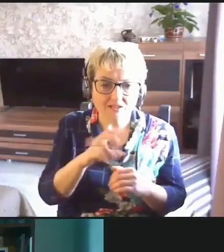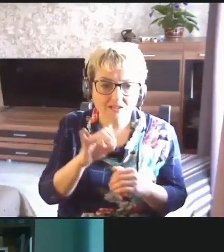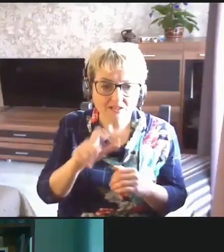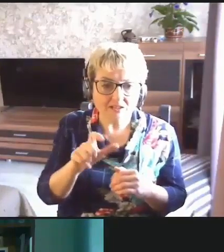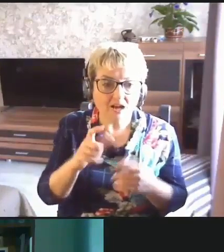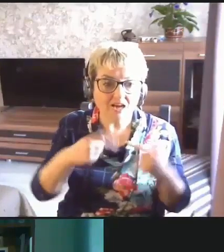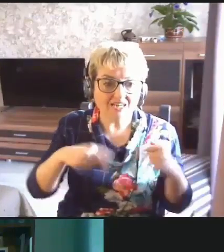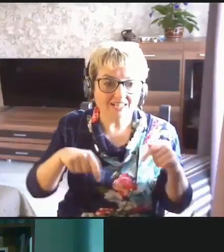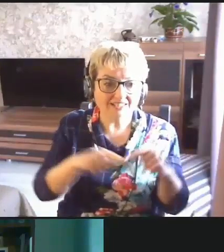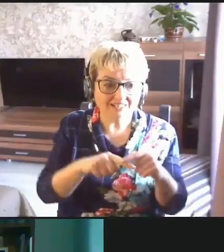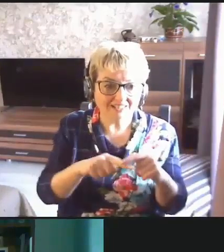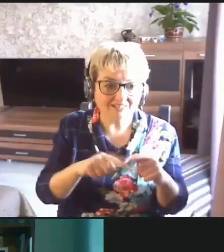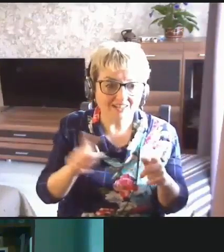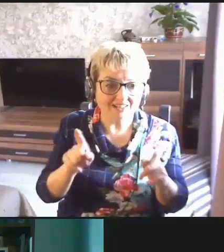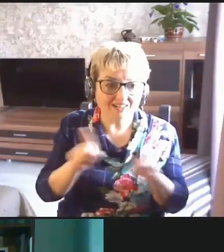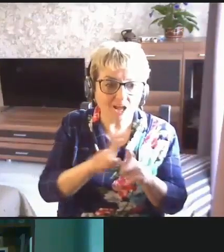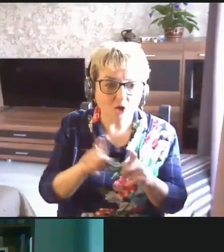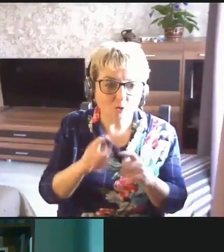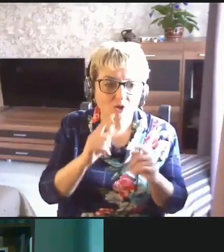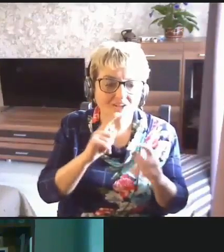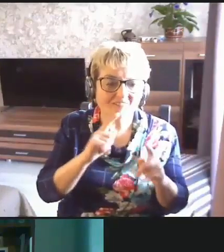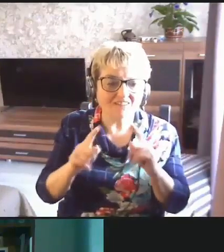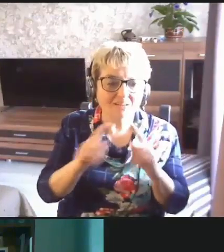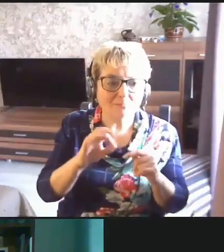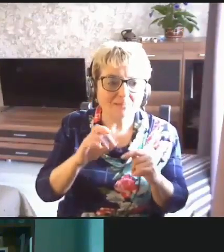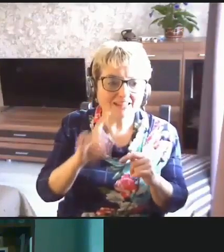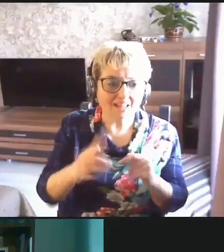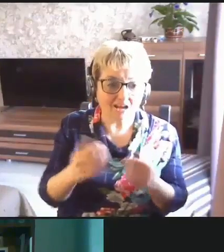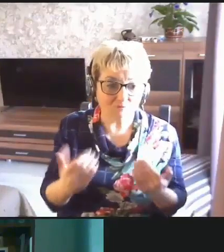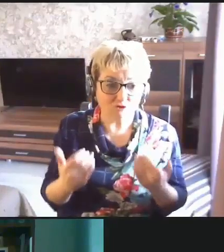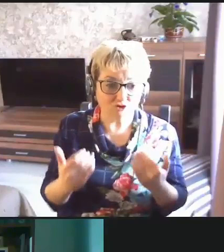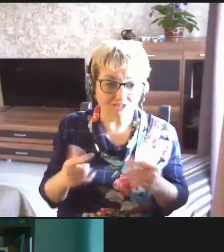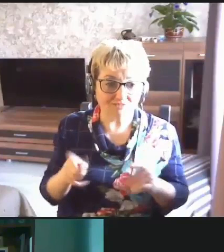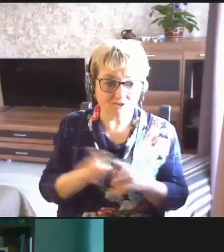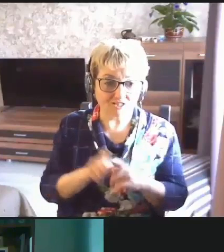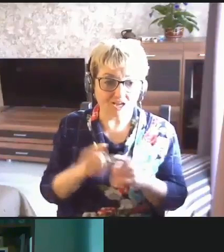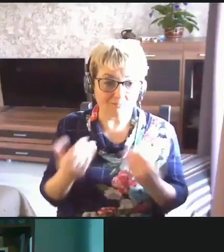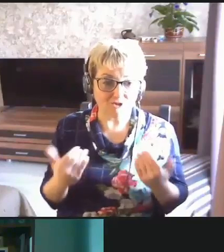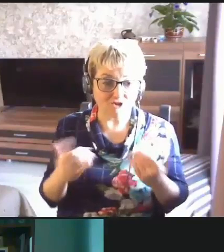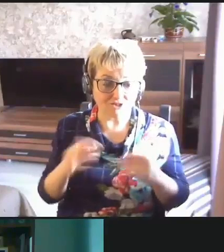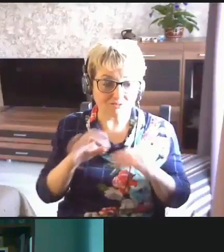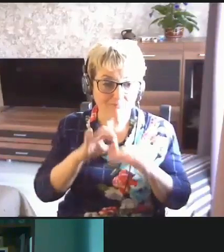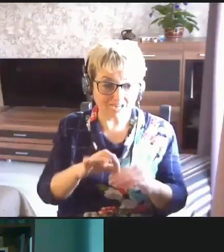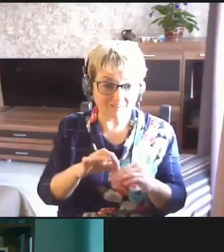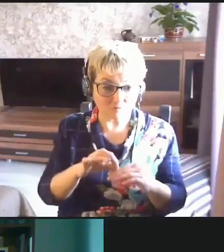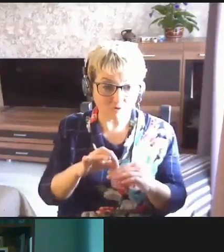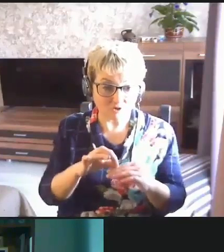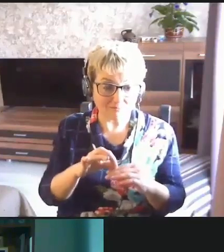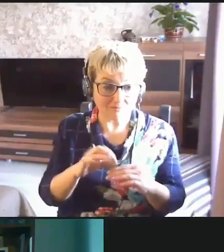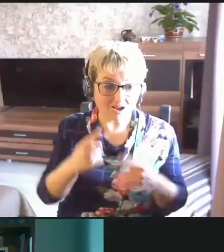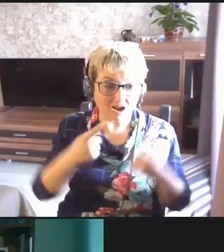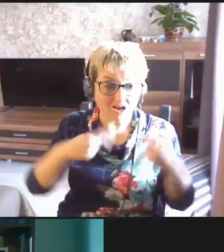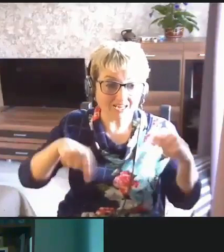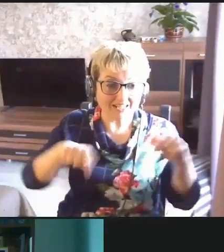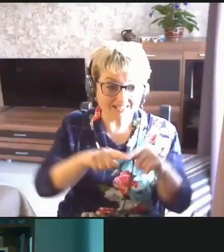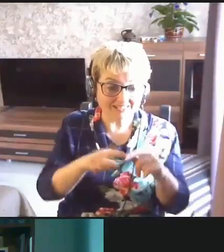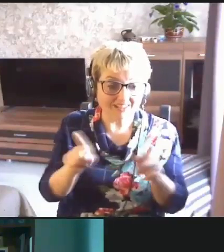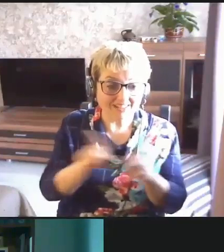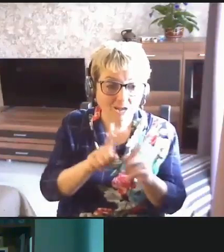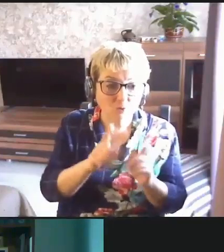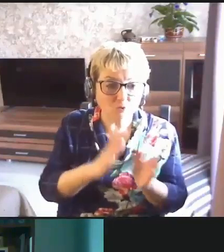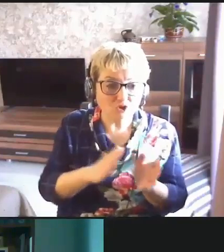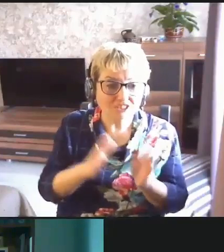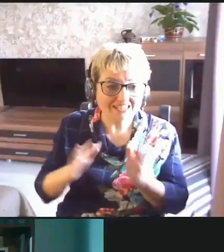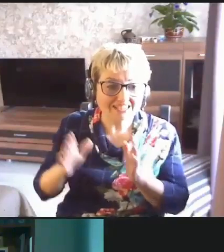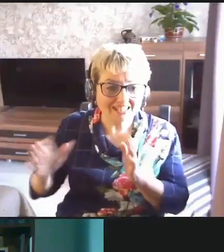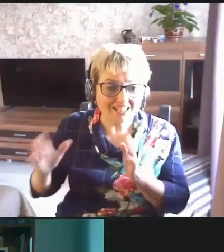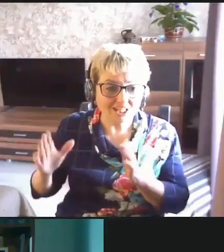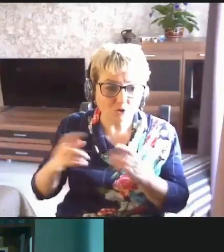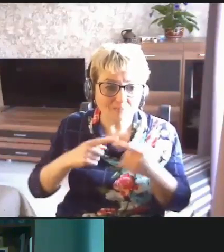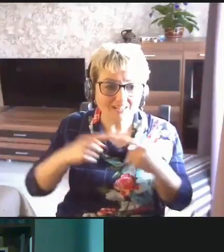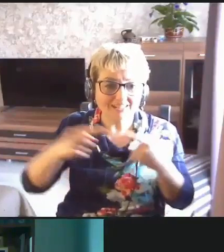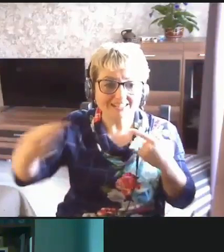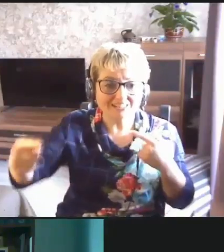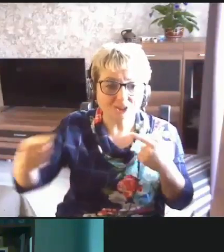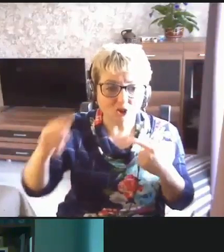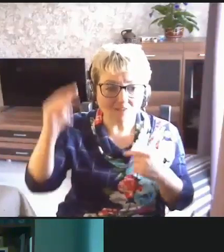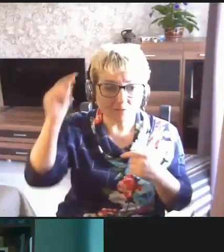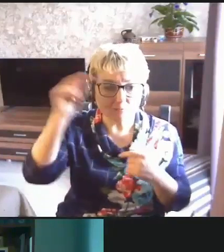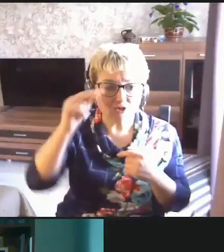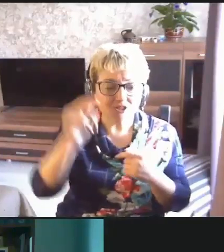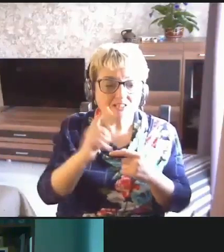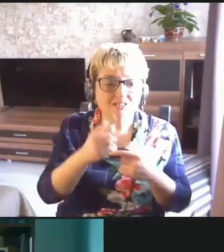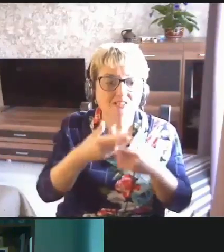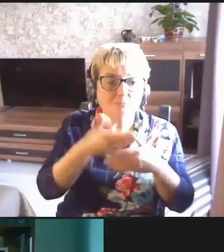нужно просто организовать такой-то вебинар, как мы техно-то с вами проводим, да, и организовать такую-то систему сенсорного